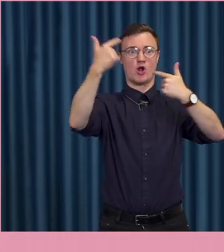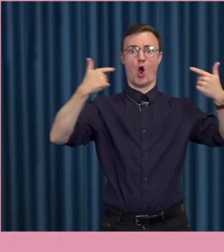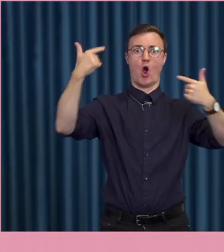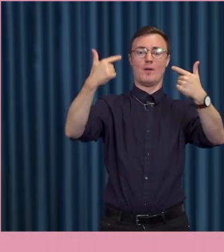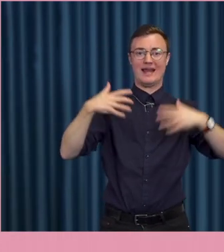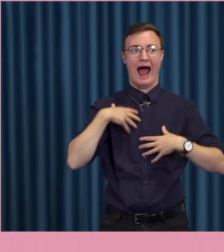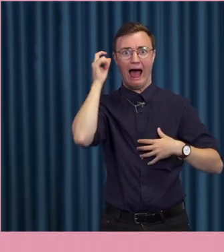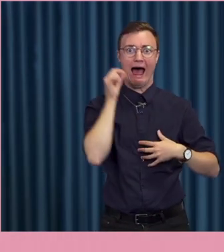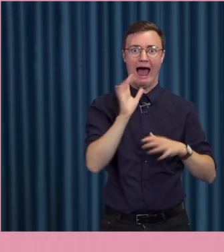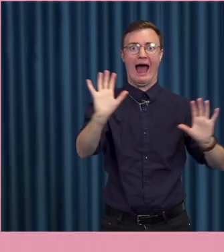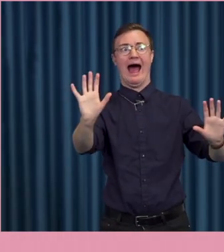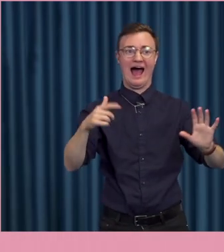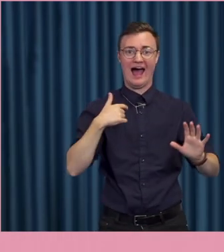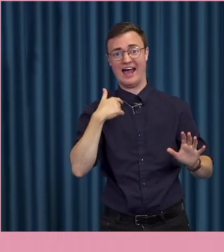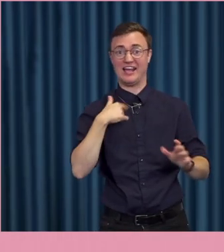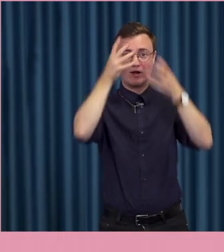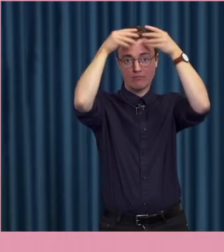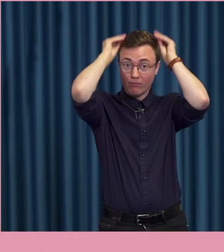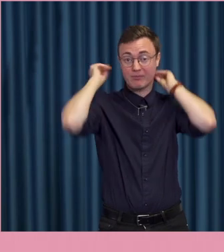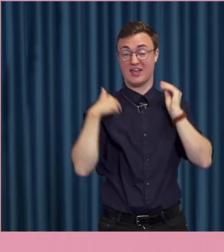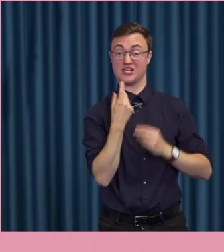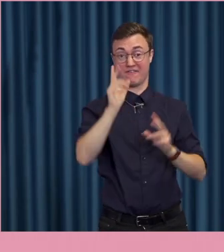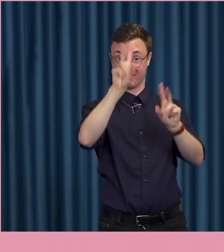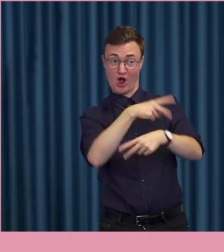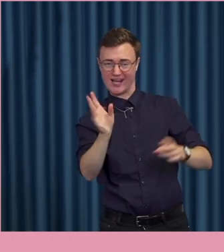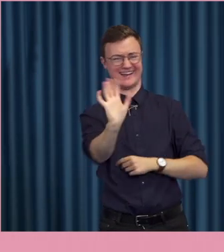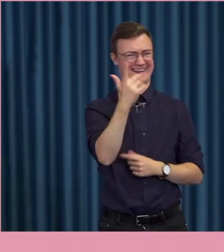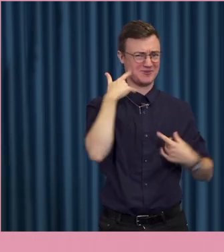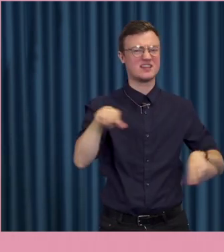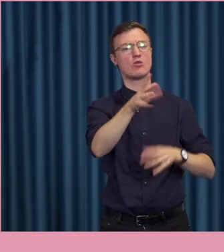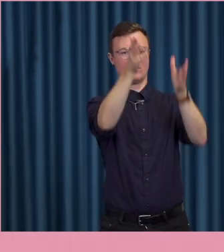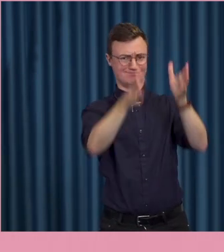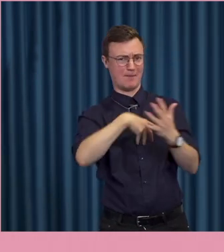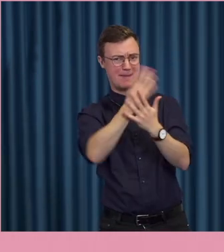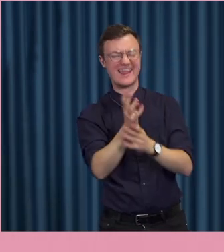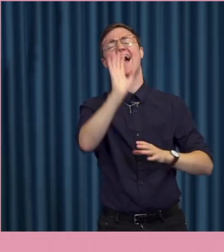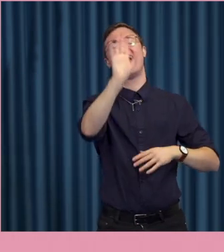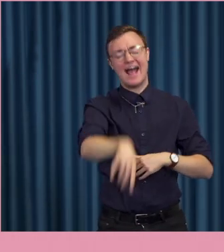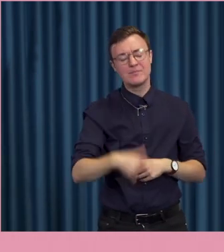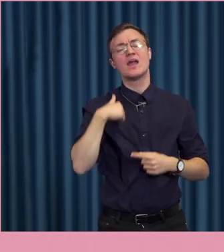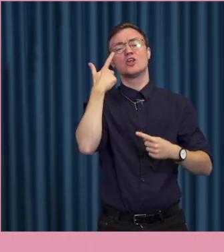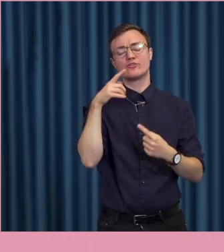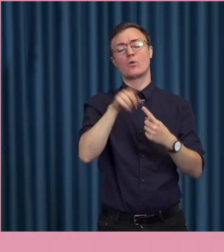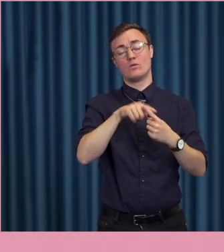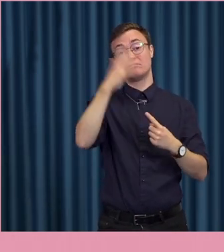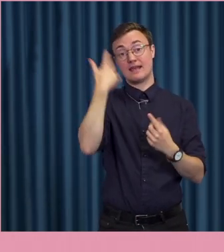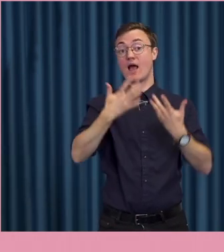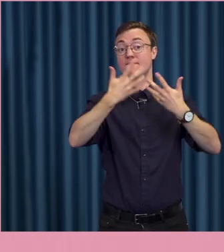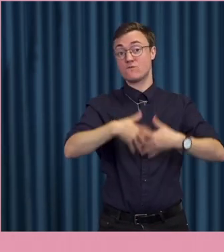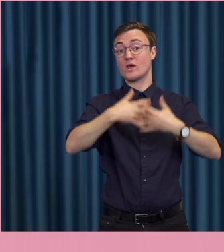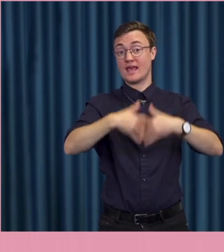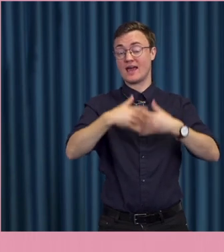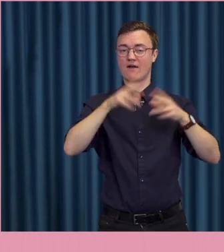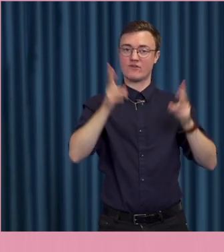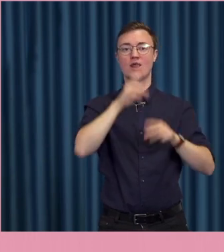uppmyggad och fixat håret så du är ingen vanlis. är median. Nej, jag tror i och sig att det kan fungera avskräckande för